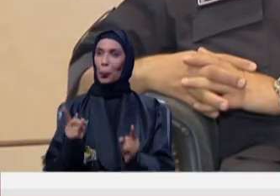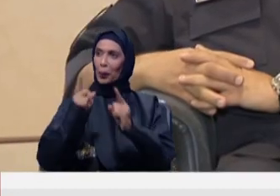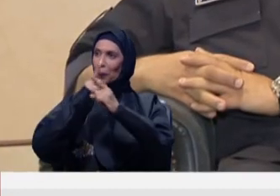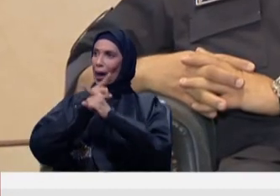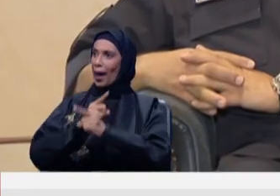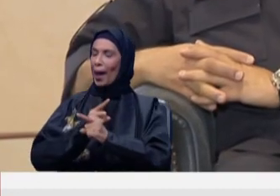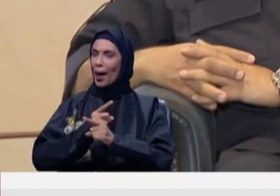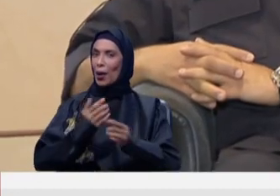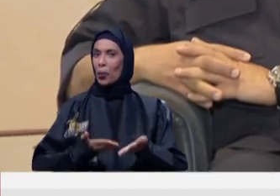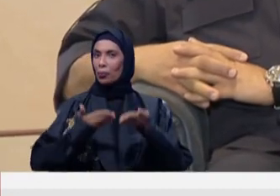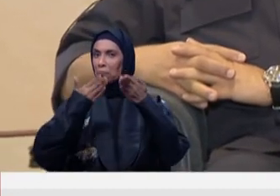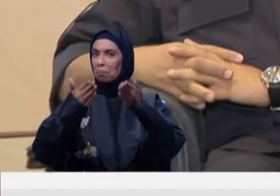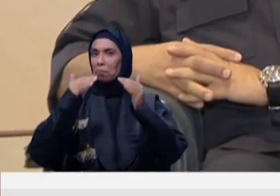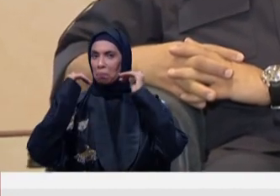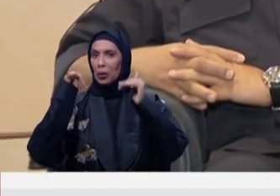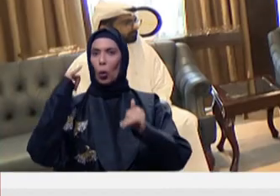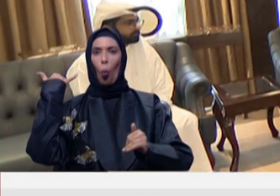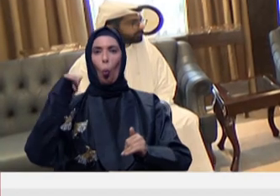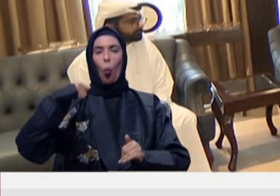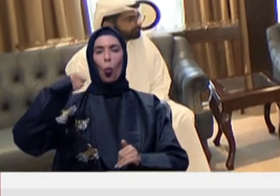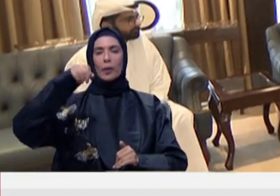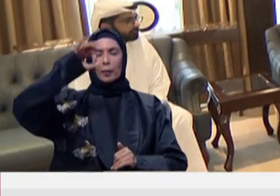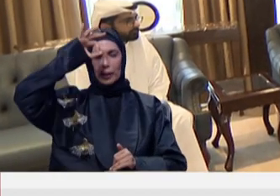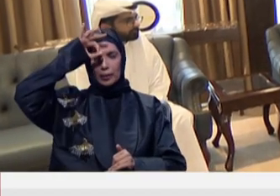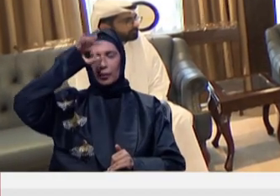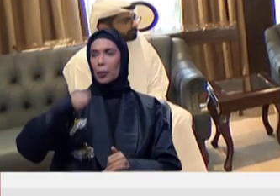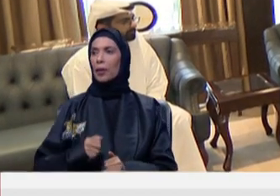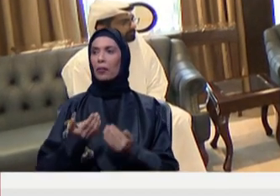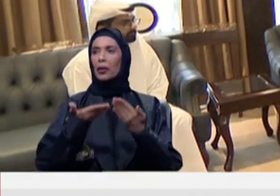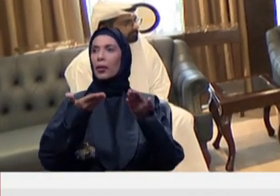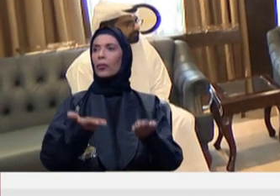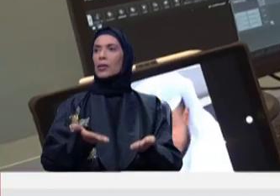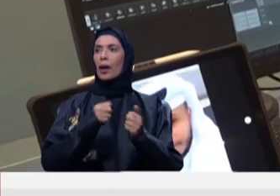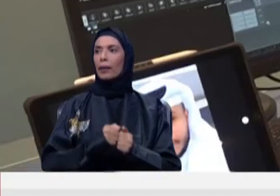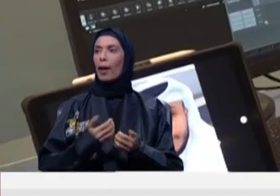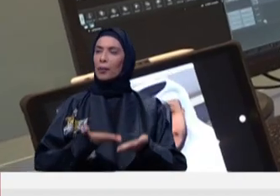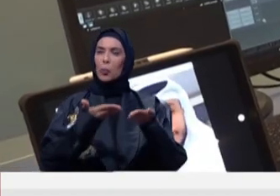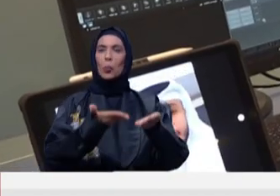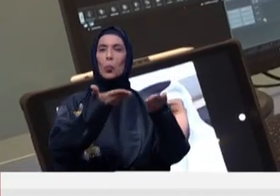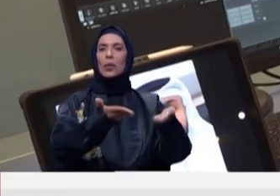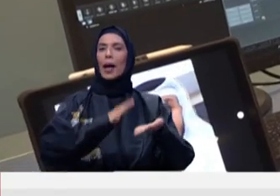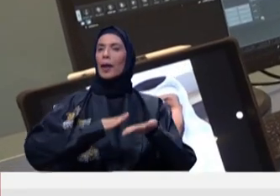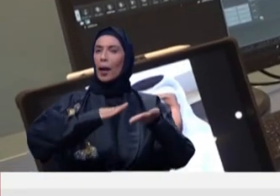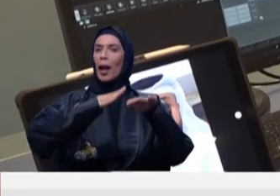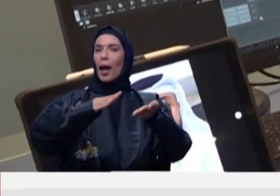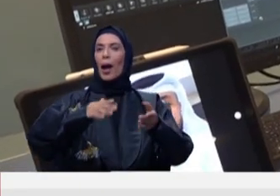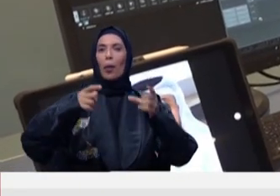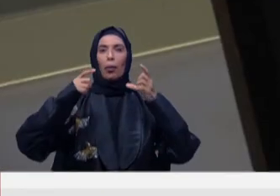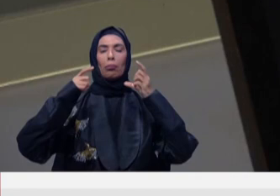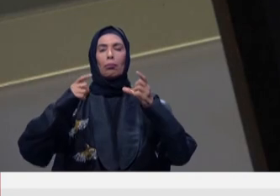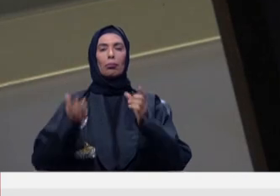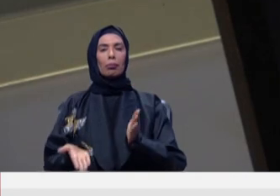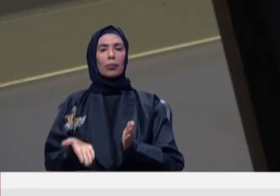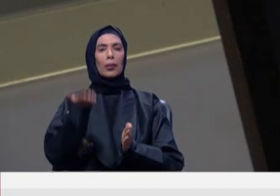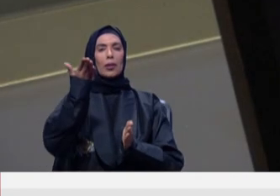الخدمة حرص واهتمام وزارة الداخلية على تقديم كافة المساعدات والخدمات الأمنية بأعلى